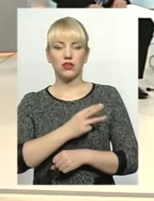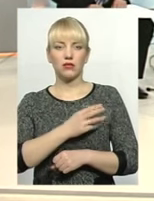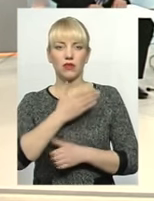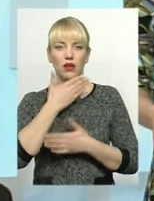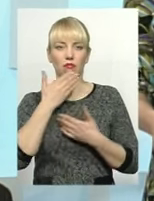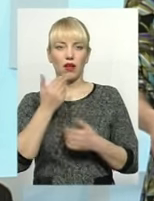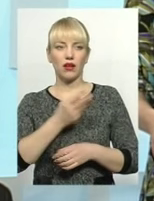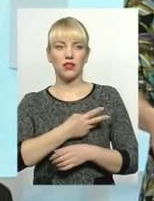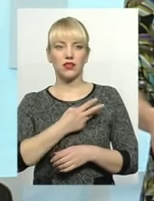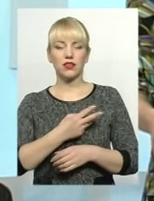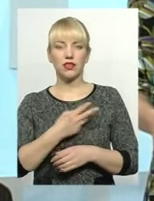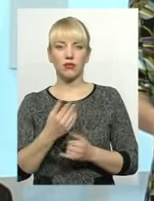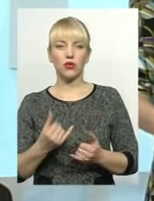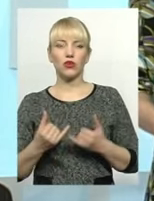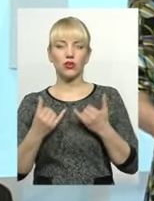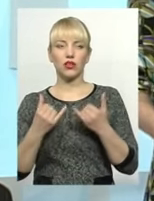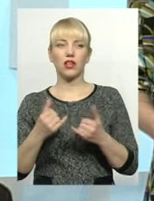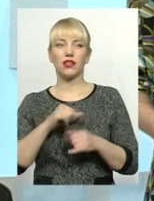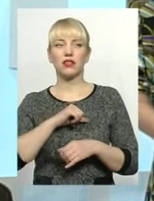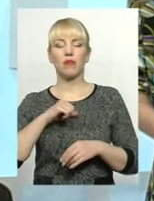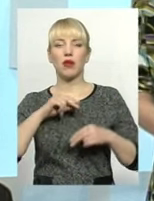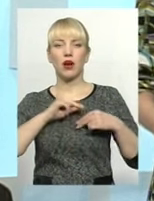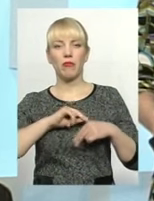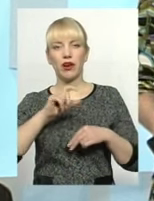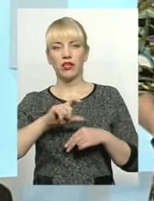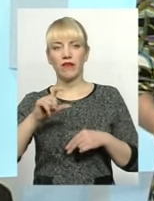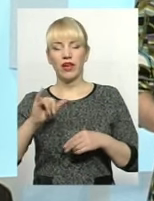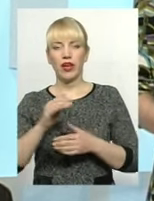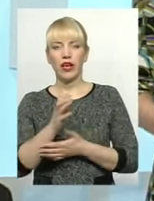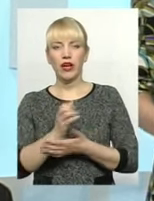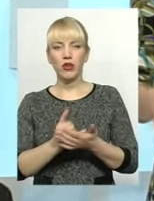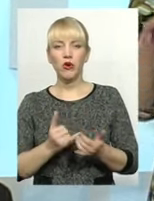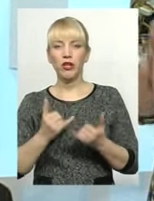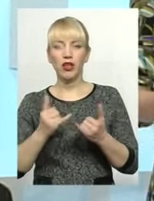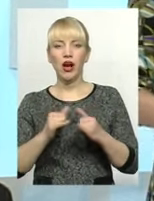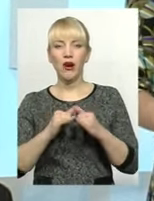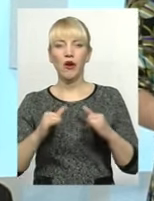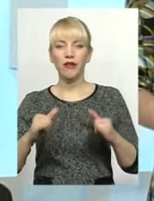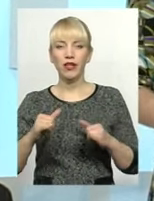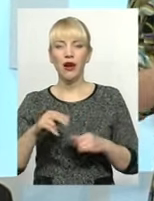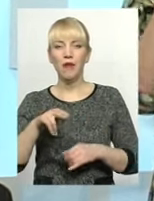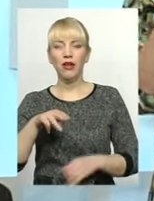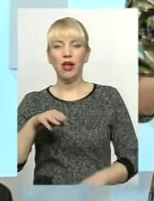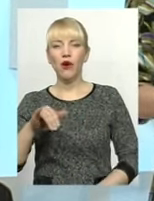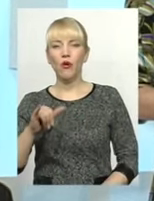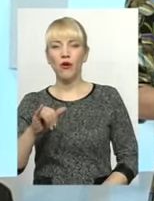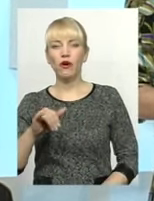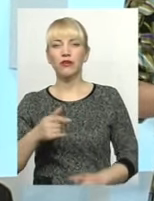стимулу, як на мене, і для самих працівників, та ресурсів для розвитку професійно-технічної освіти.